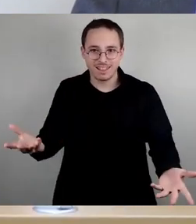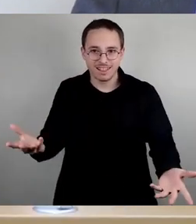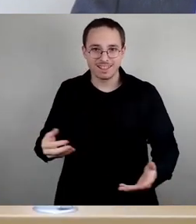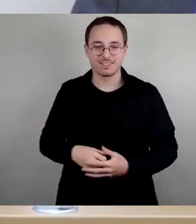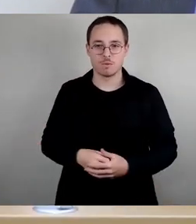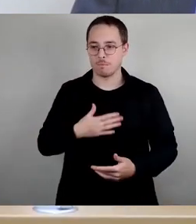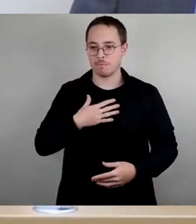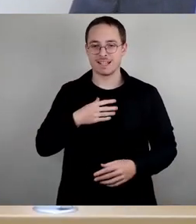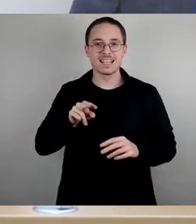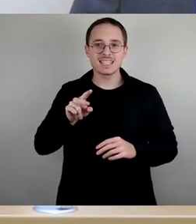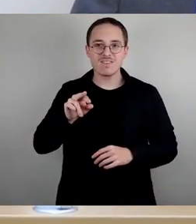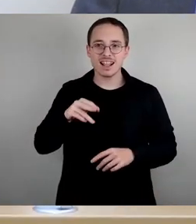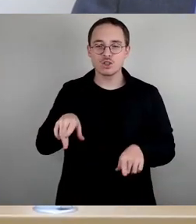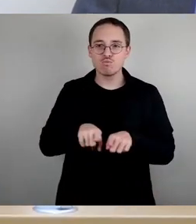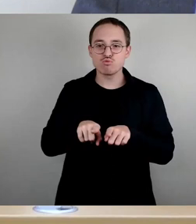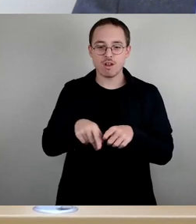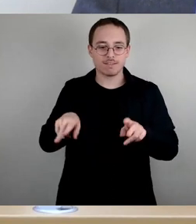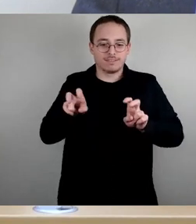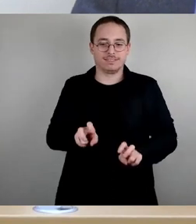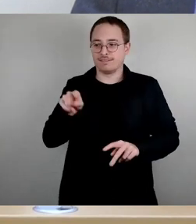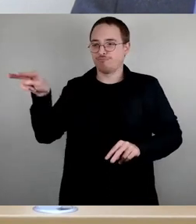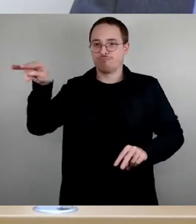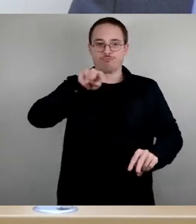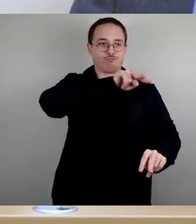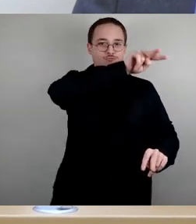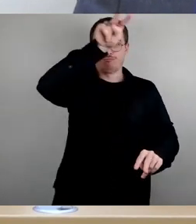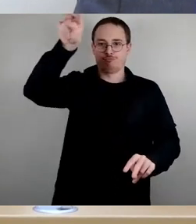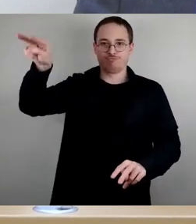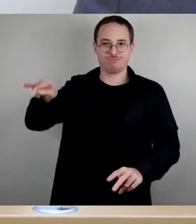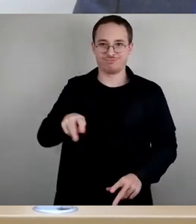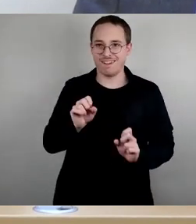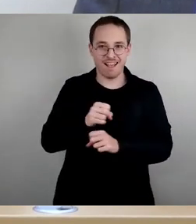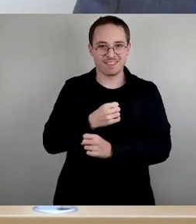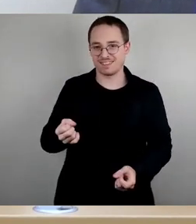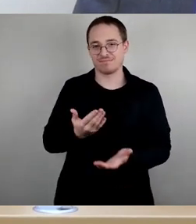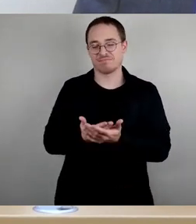der in alle Richtungen hier gucken kann. So, bitte, Mirko Beuler.